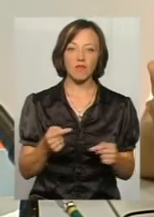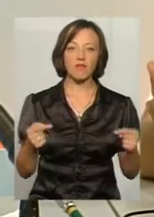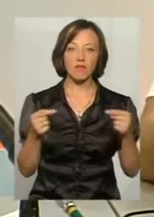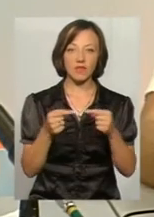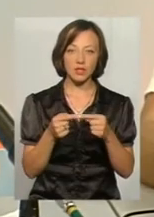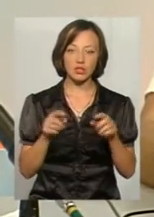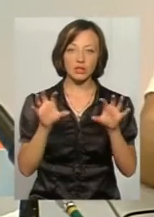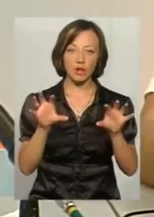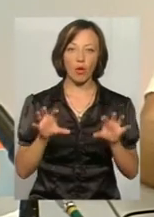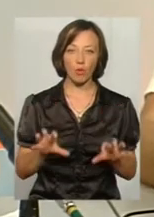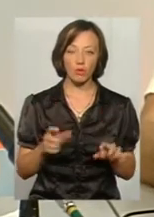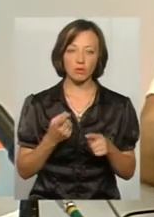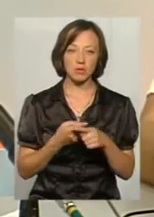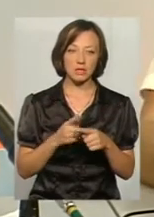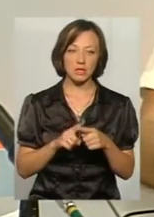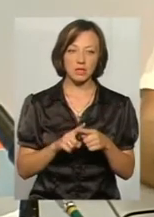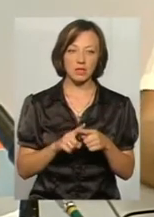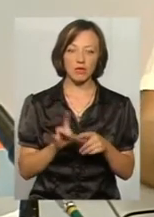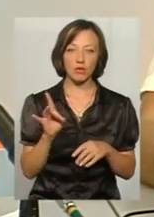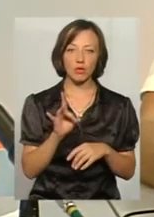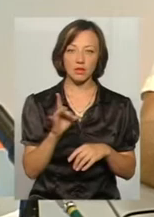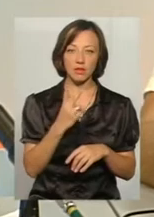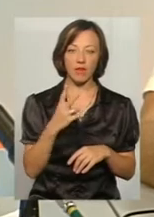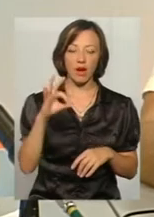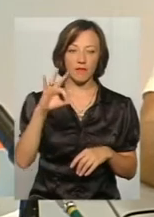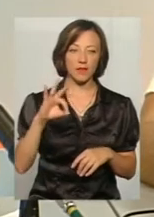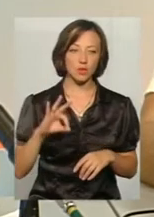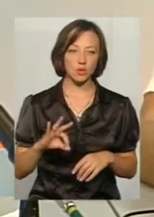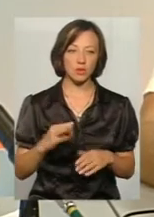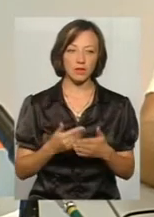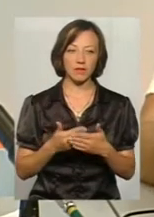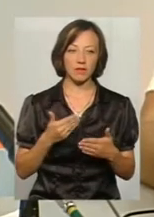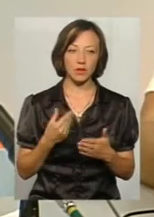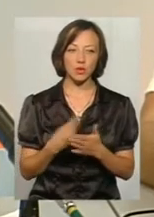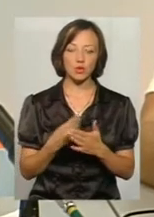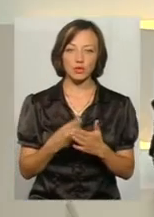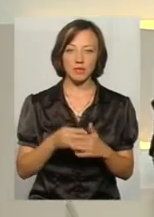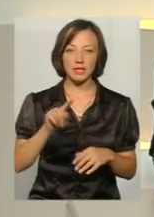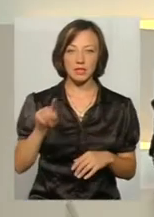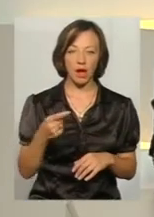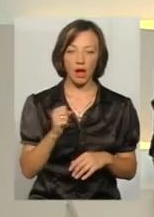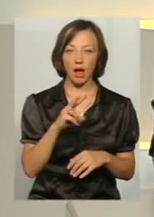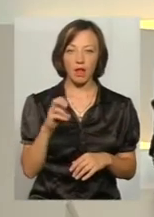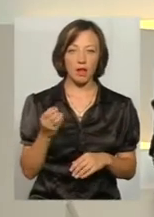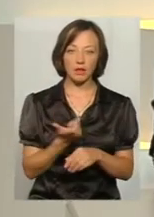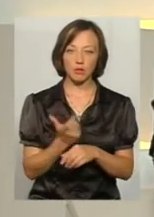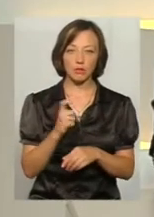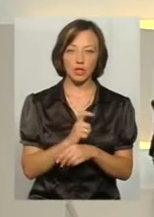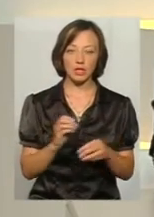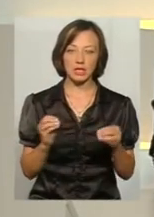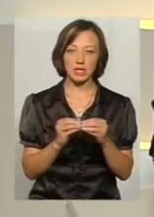законом саме в розмірі 2% від суми, яка підлягає стягненню, але не більше 10